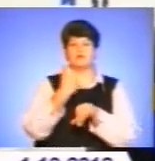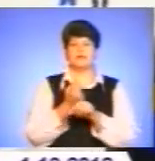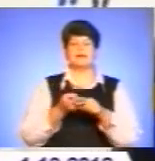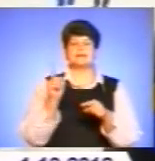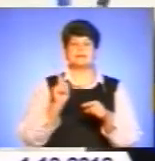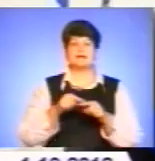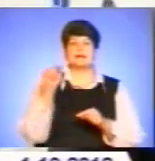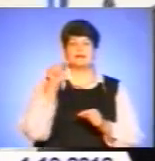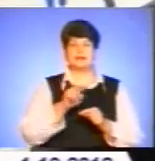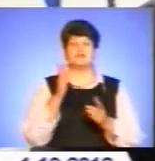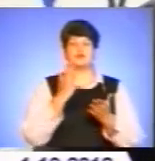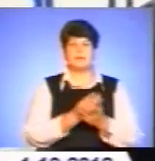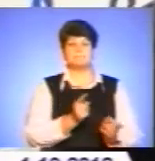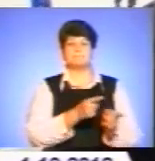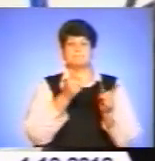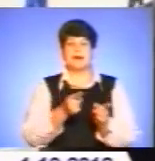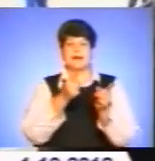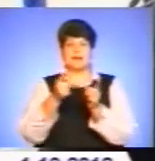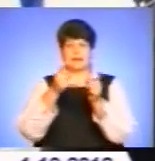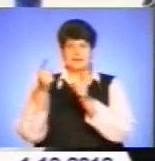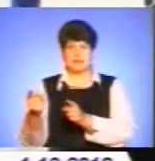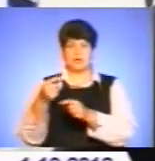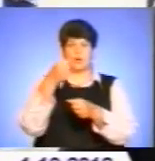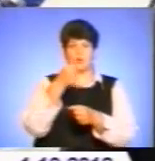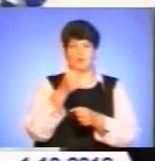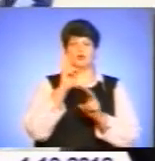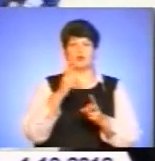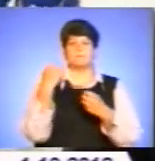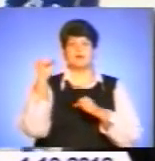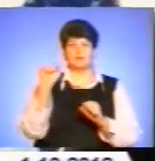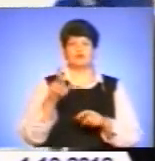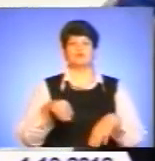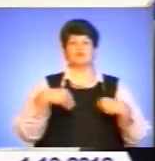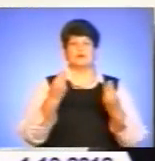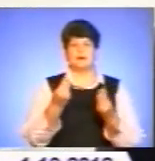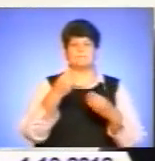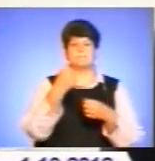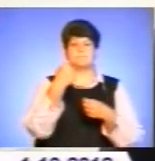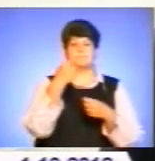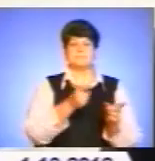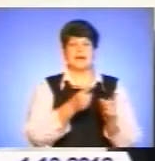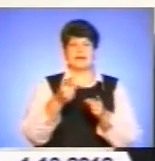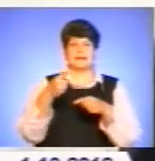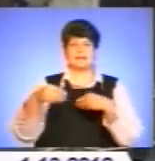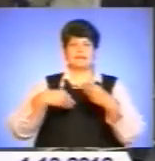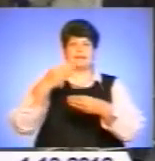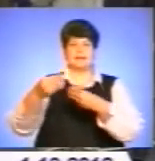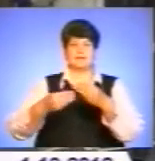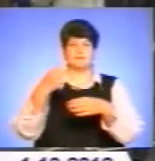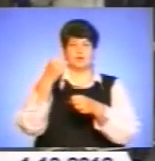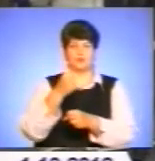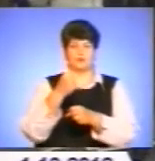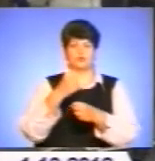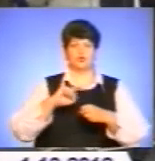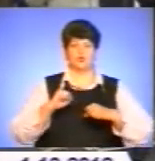є перехідний кубок. Хто в цілому переможе, той буде нагороджений перехідним кубком дружби. Вітаючи